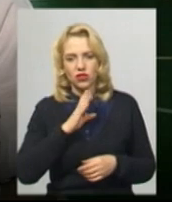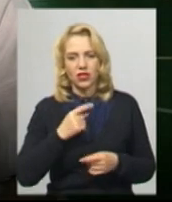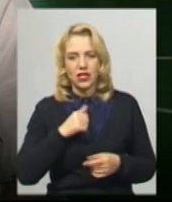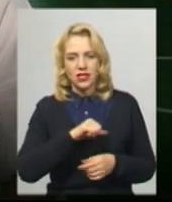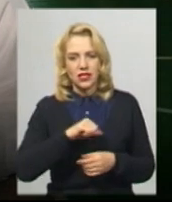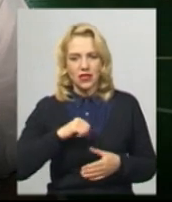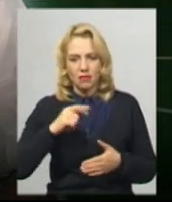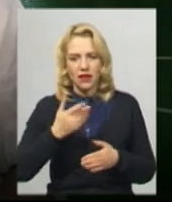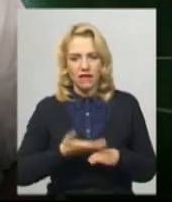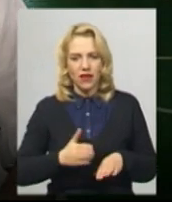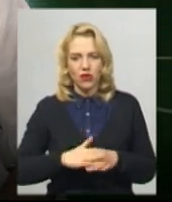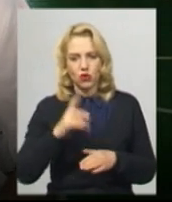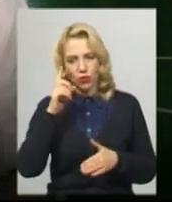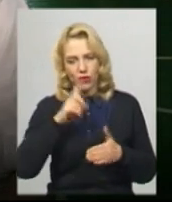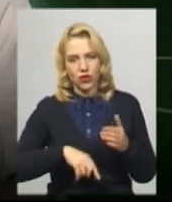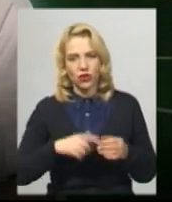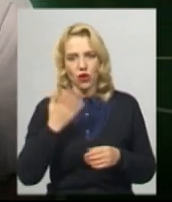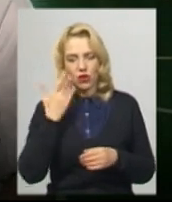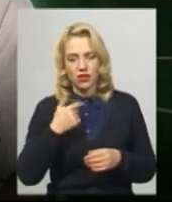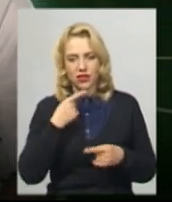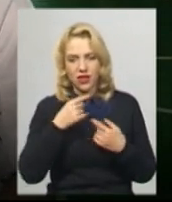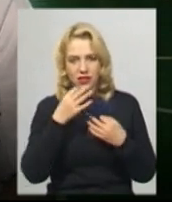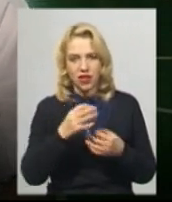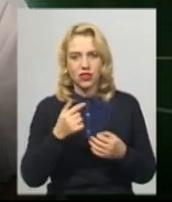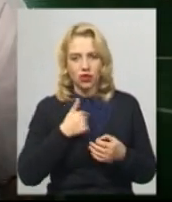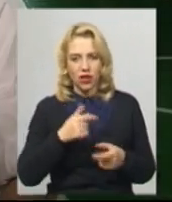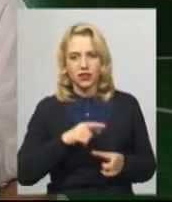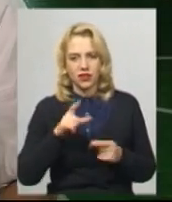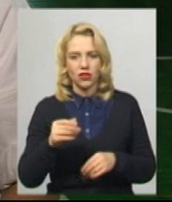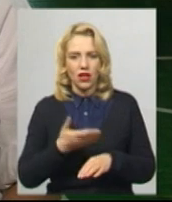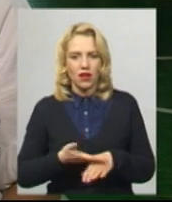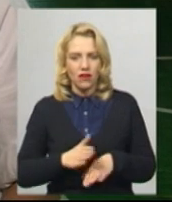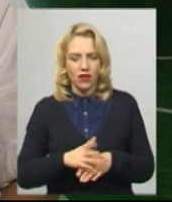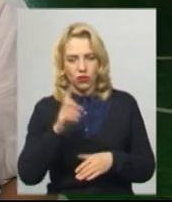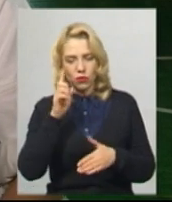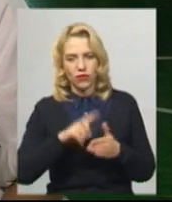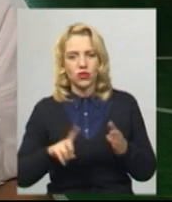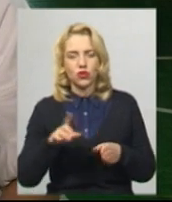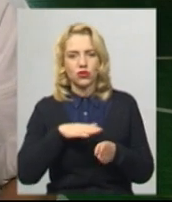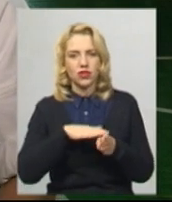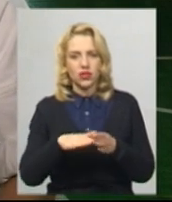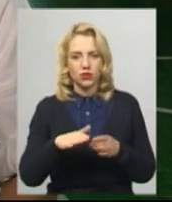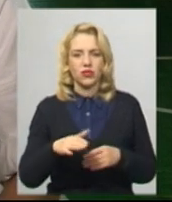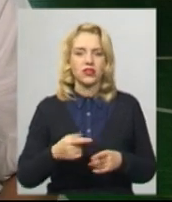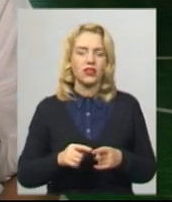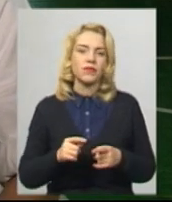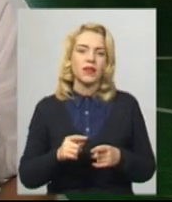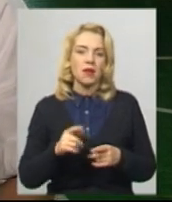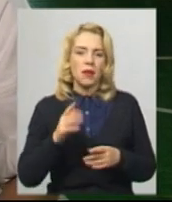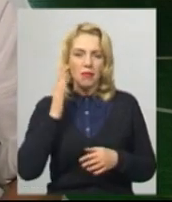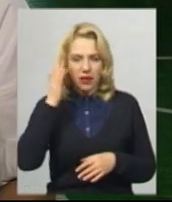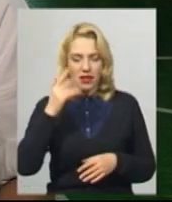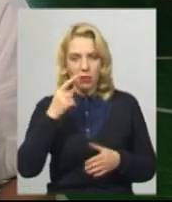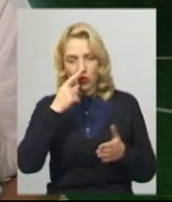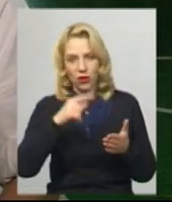повірити, і коли мені сказали, що їду, дуже тяжко було повірити, що все-таки здійснилася мрія, да, поподоби Японі на чемпіонат, і